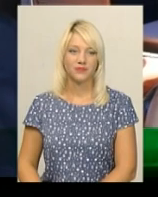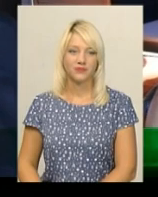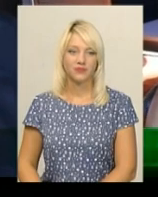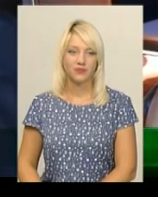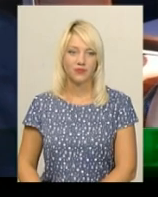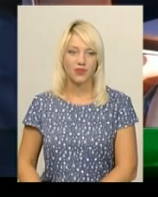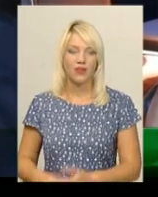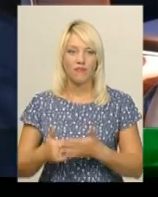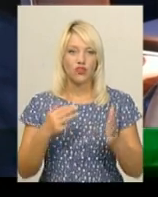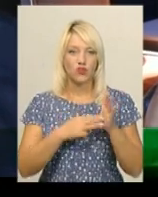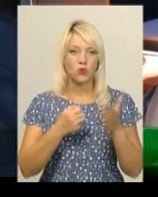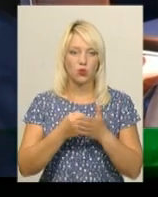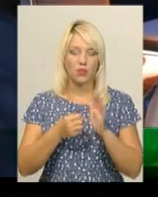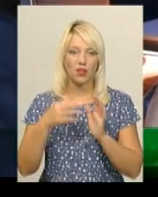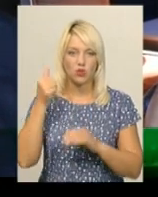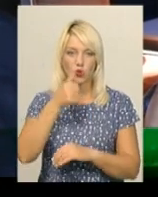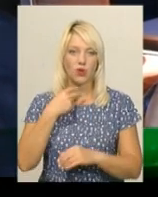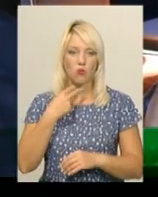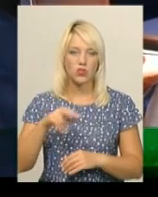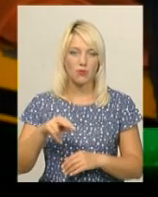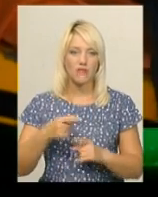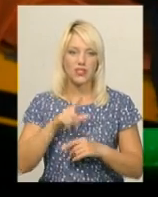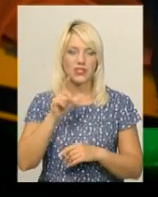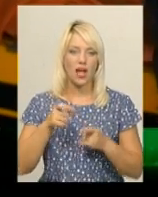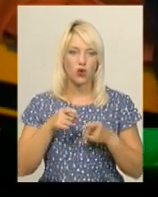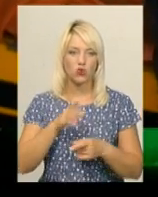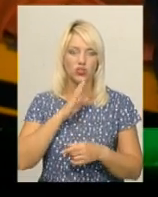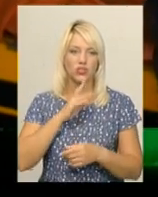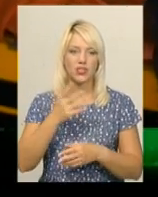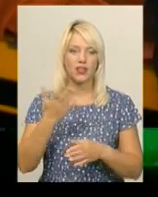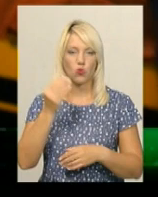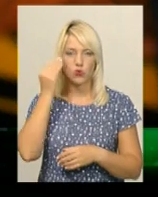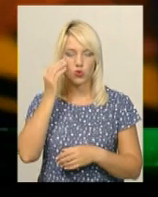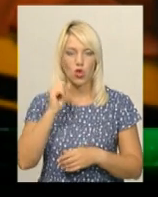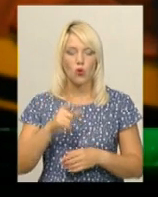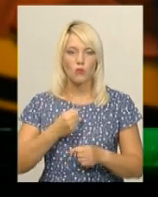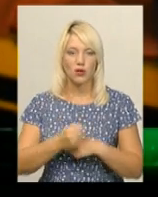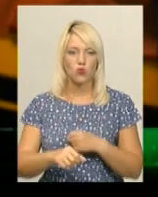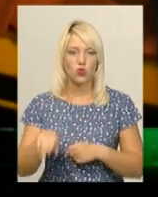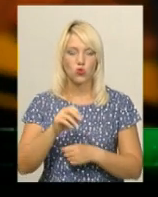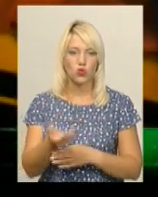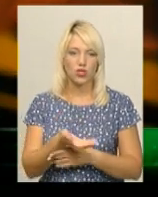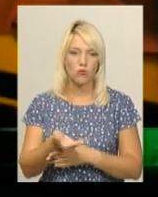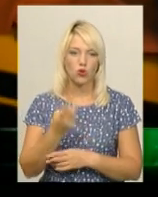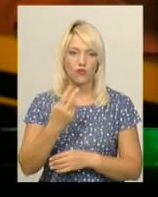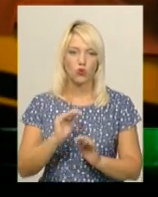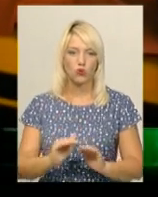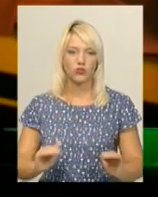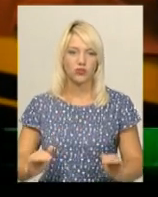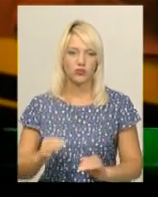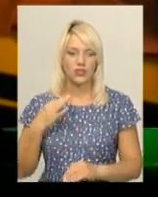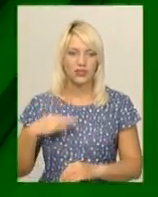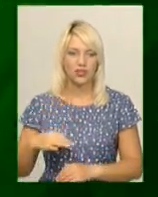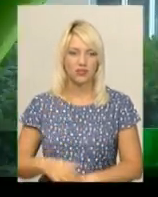Від восьми до п'ятнадцяти років позбавлення волі загрожує жінці, яку підозрюють у примушенні дожебракування двох малолітніх